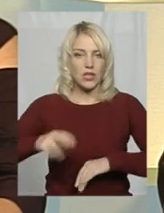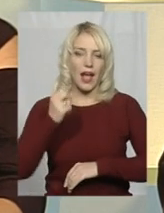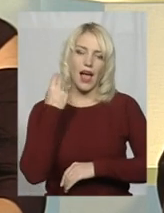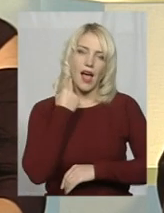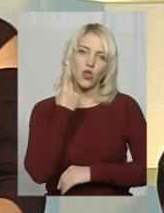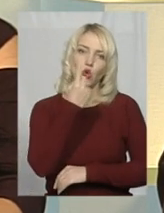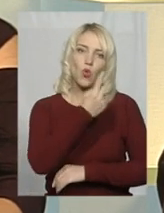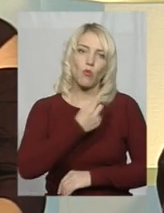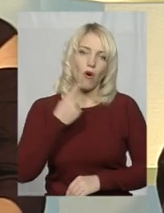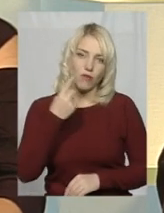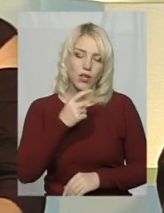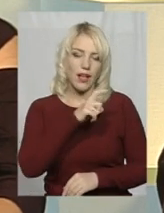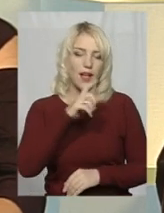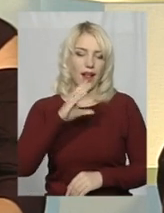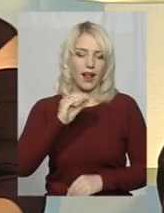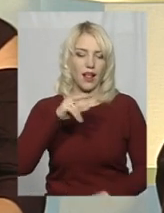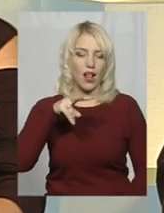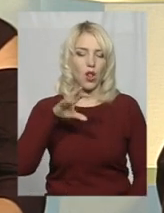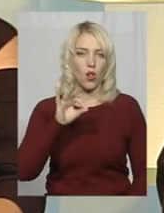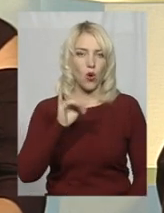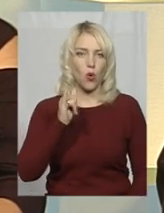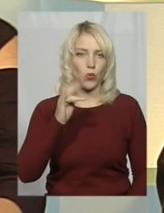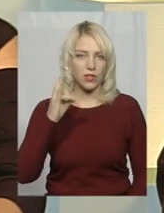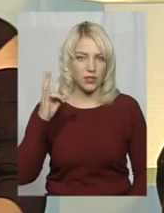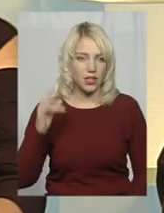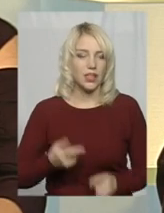Хиловіну. Був чудовий вечір.